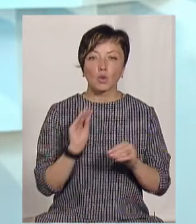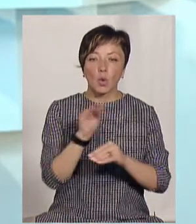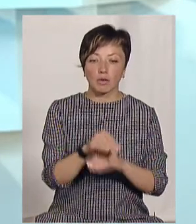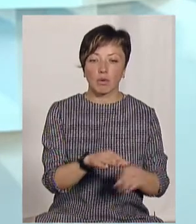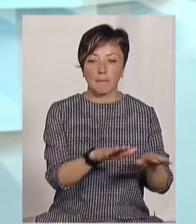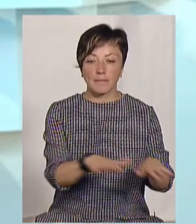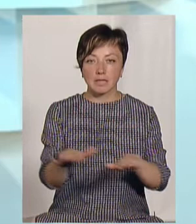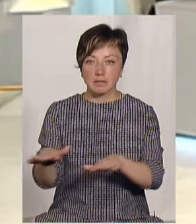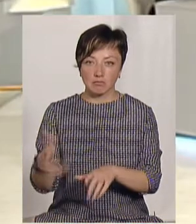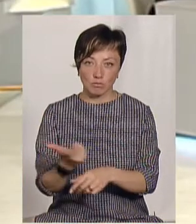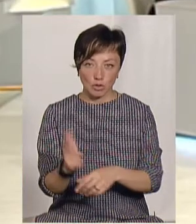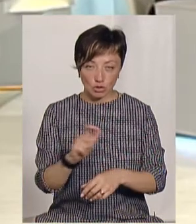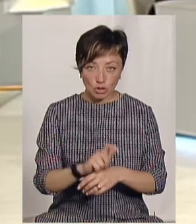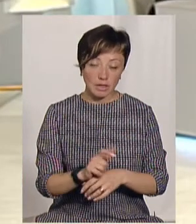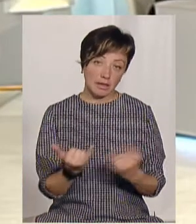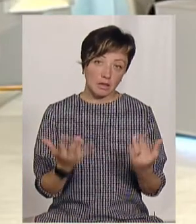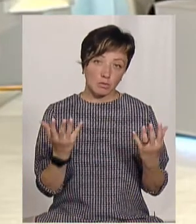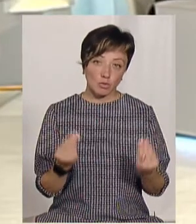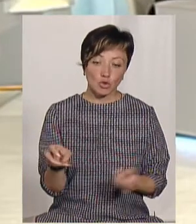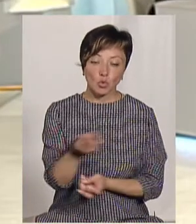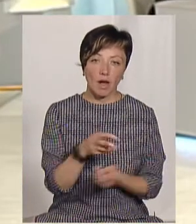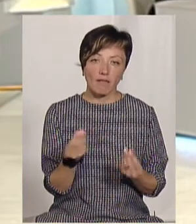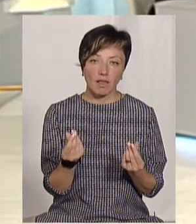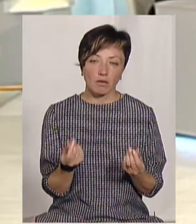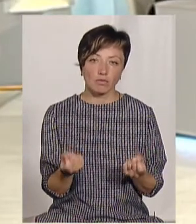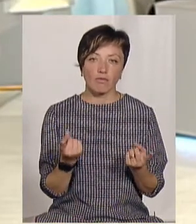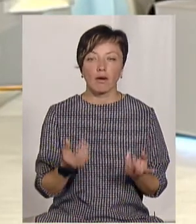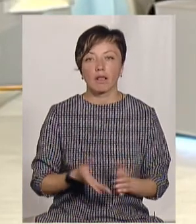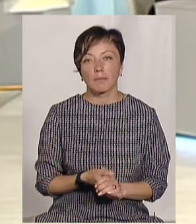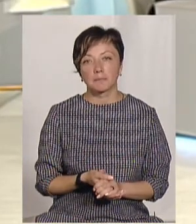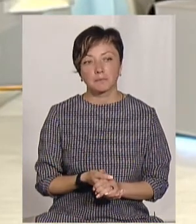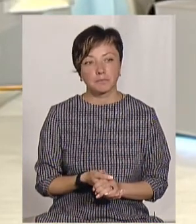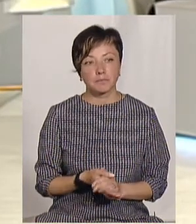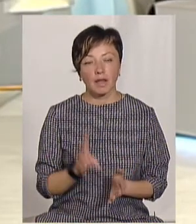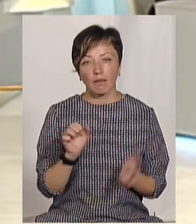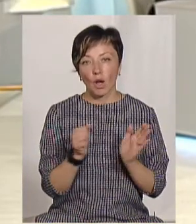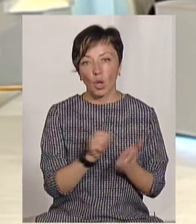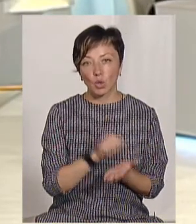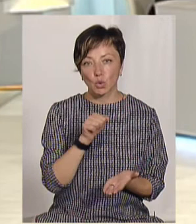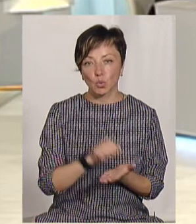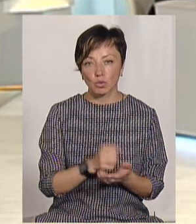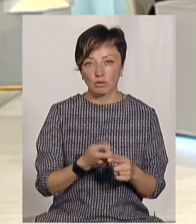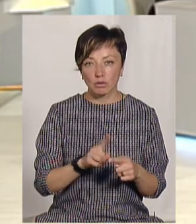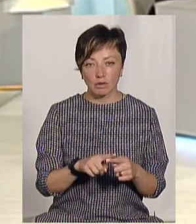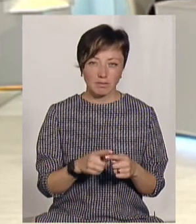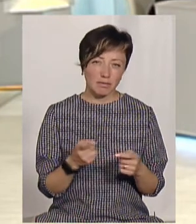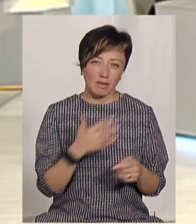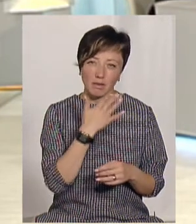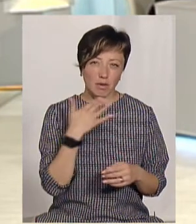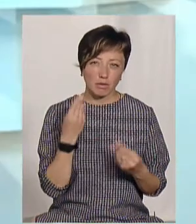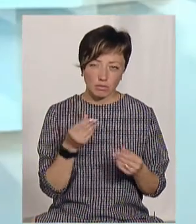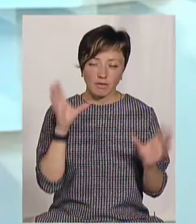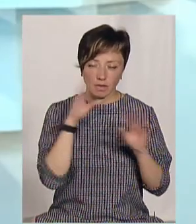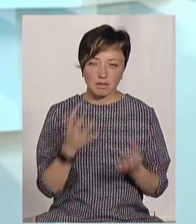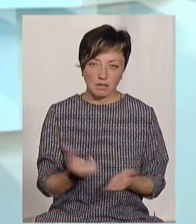знаходяться вже набагато більше. Ну, на даний момент ми шукаємо фінансування на цей, на друг цього, це зовсім невеликі кошти. Я думаю, нам вдасться